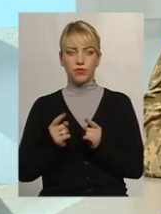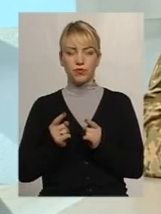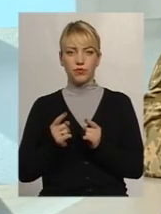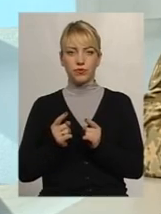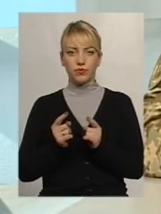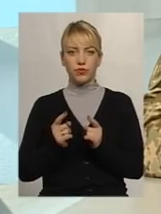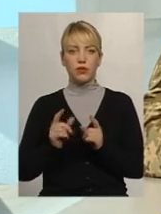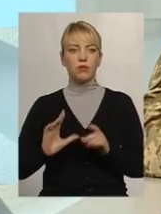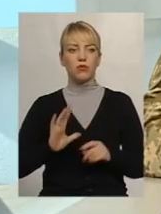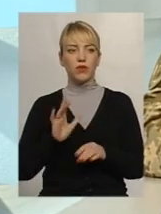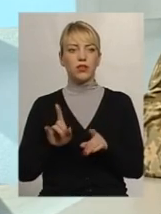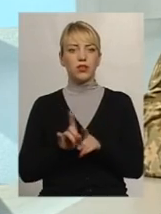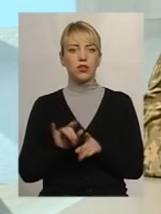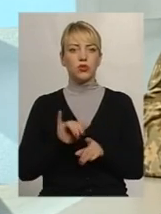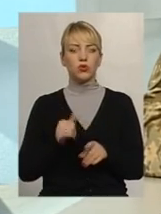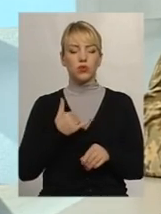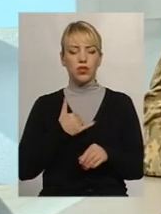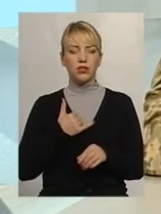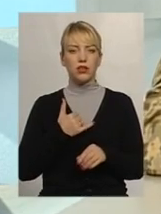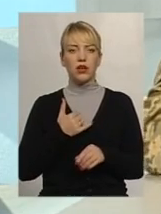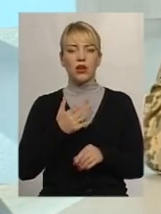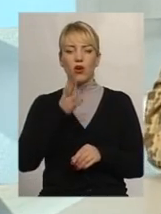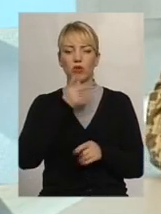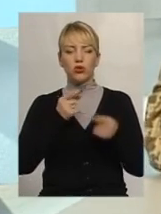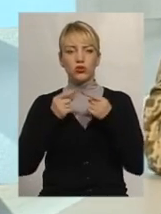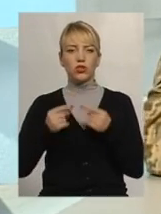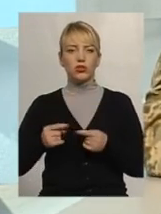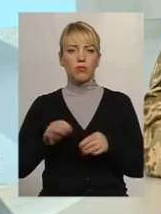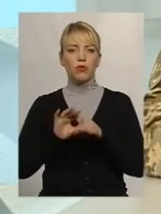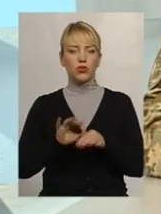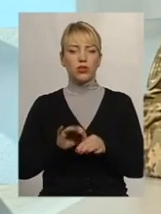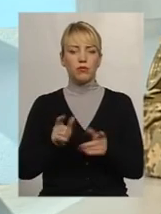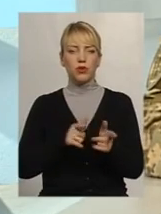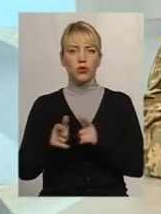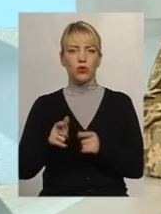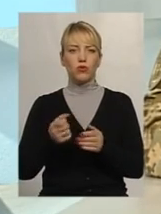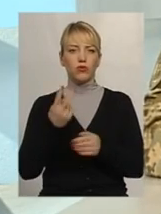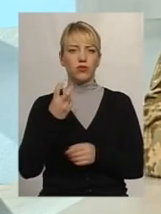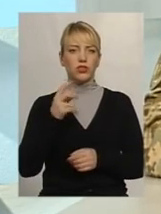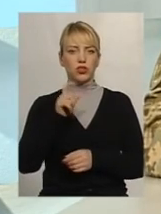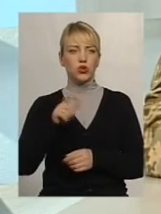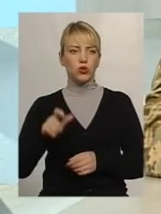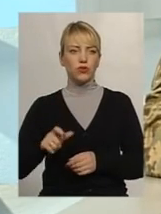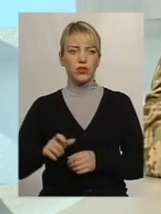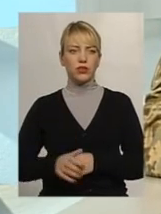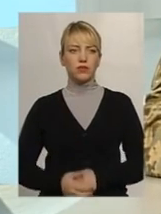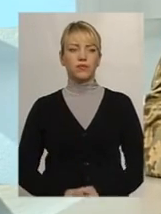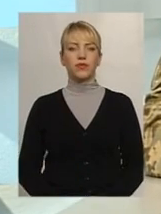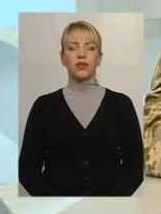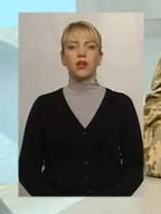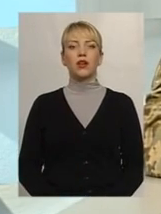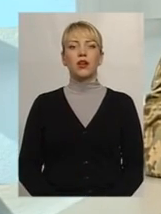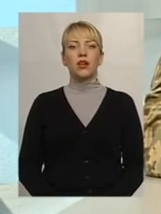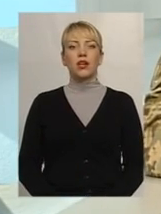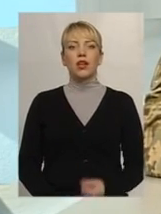Бувало так, що в нас одночасно проходили підготовку до 200 чоловік. І, в принципі,